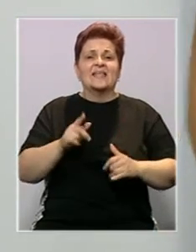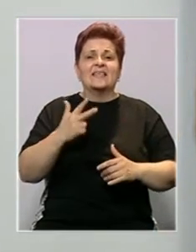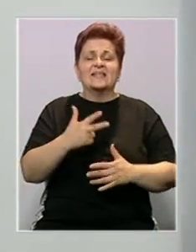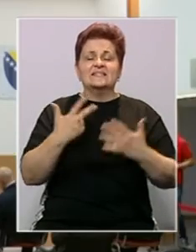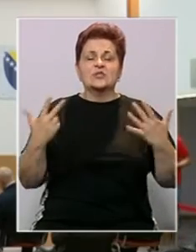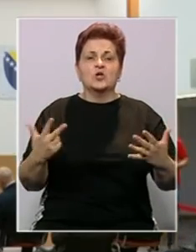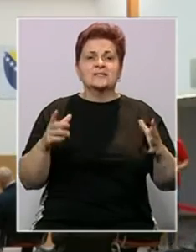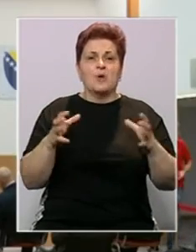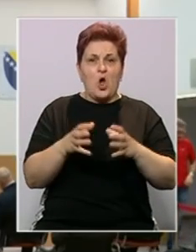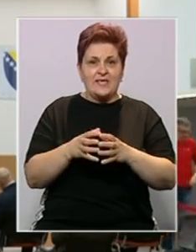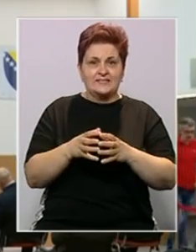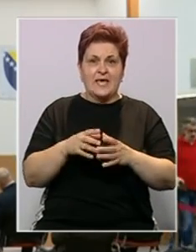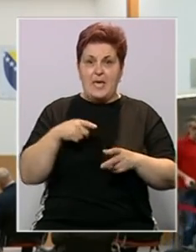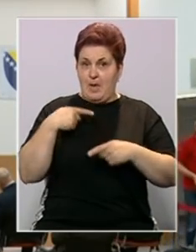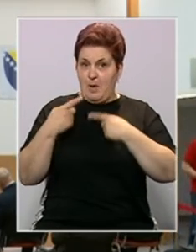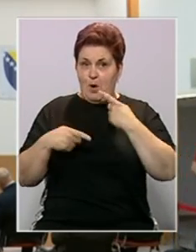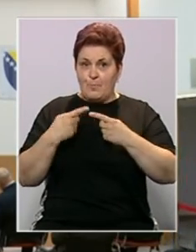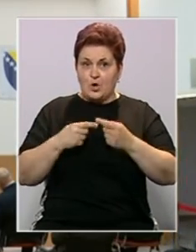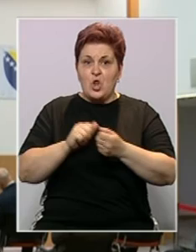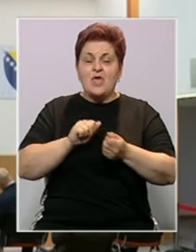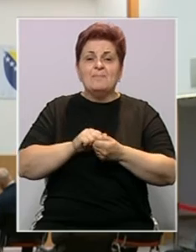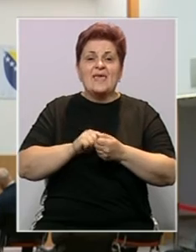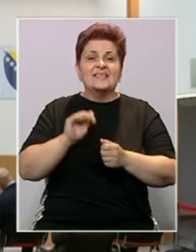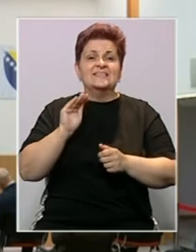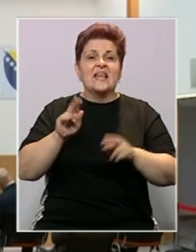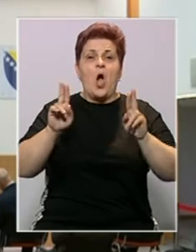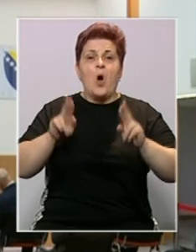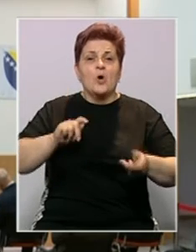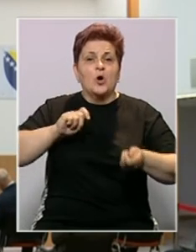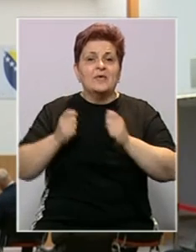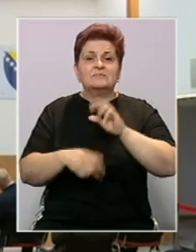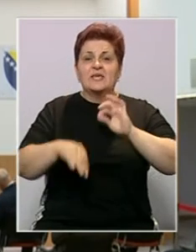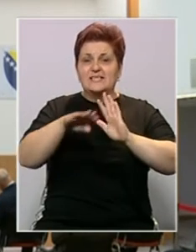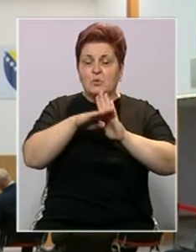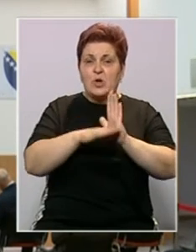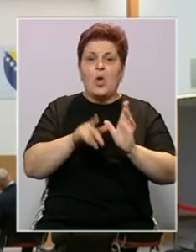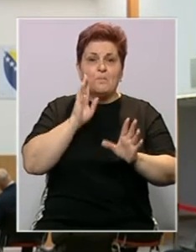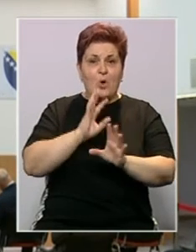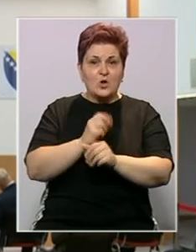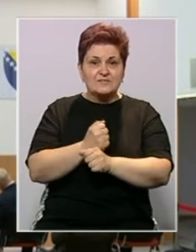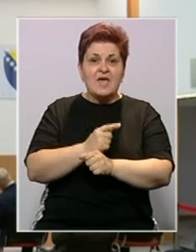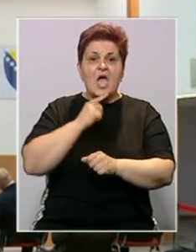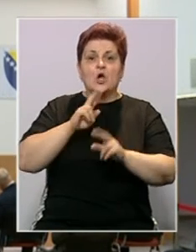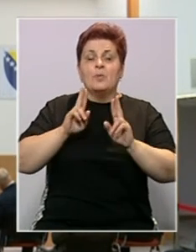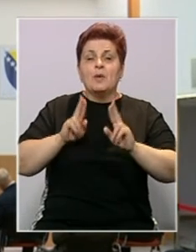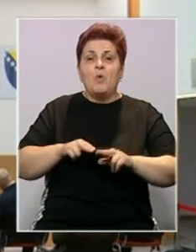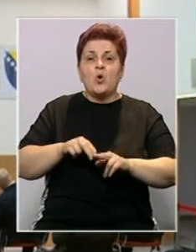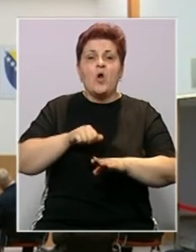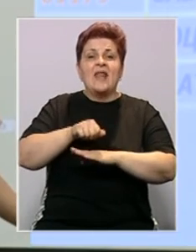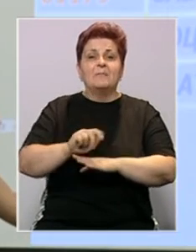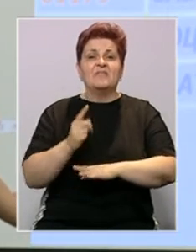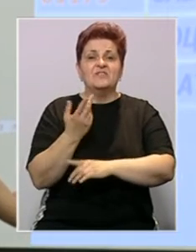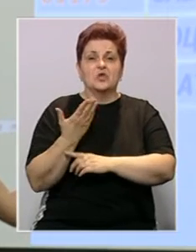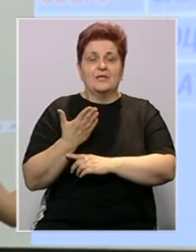i 38 koalicija. Prokomentarisao je i medijske najave o mogućim izbjenama izbornog zakona Bosne i Hercegovine koje bi mogao